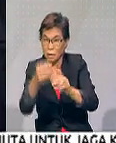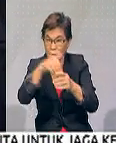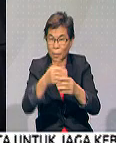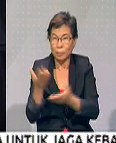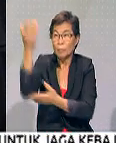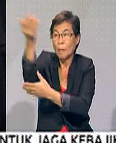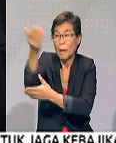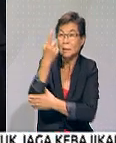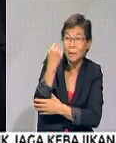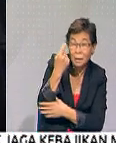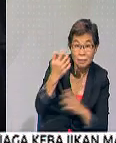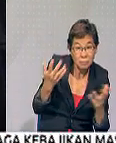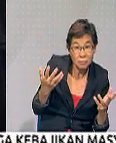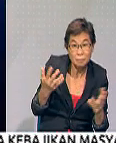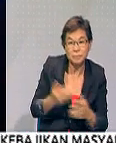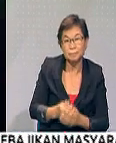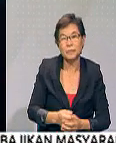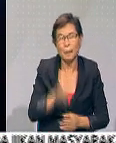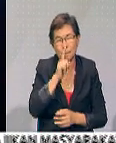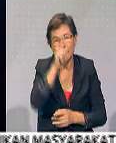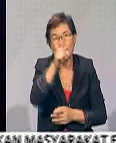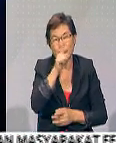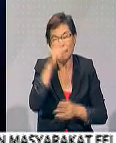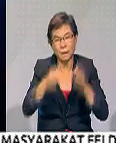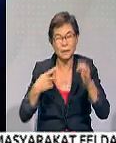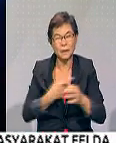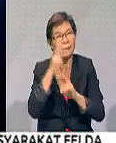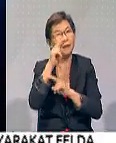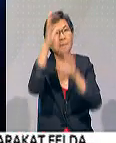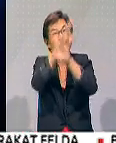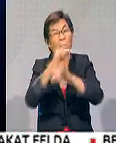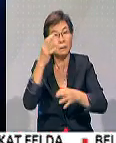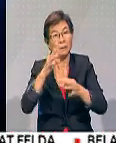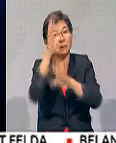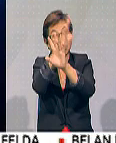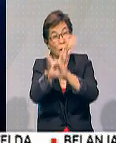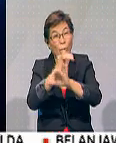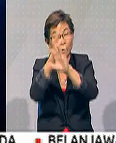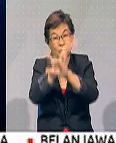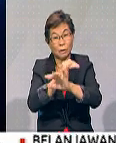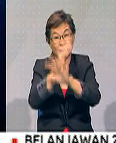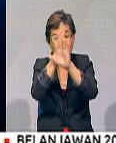pembentangan sebentar tadi Prof? Ya memang kalau kita lihat kepada Sarawak, dia adalah satu